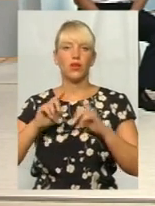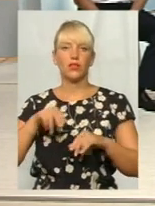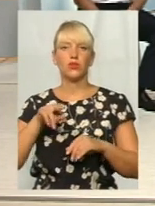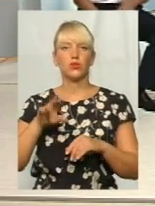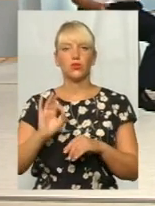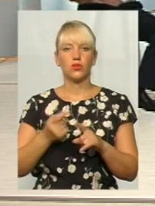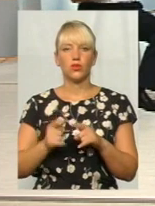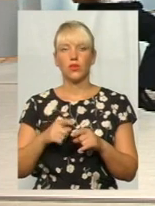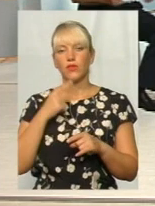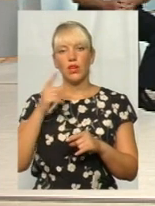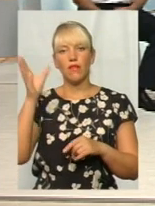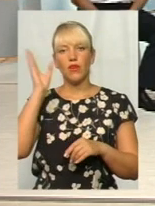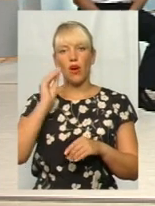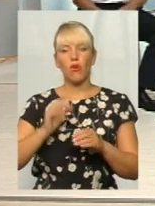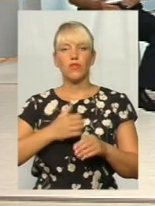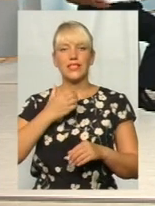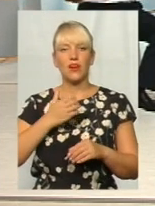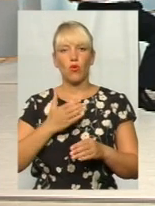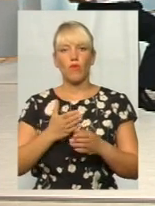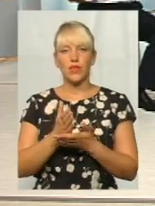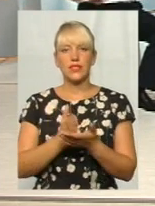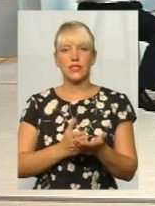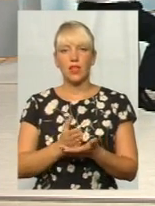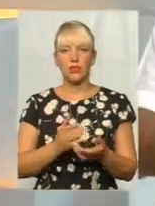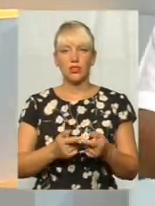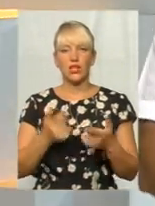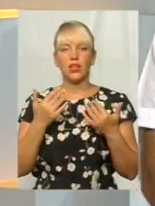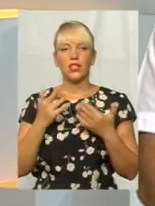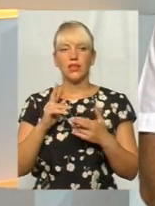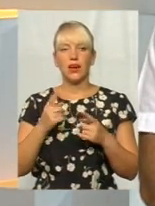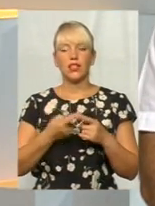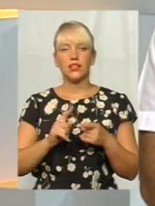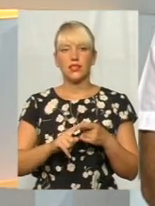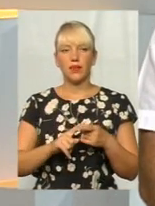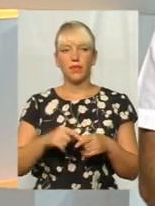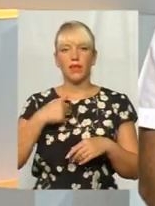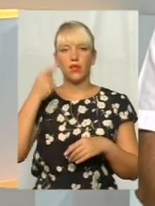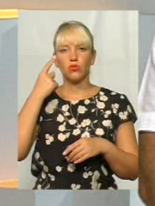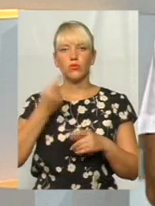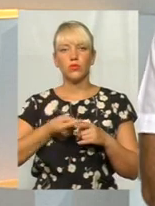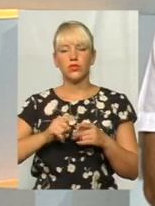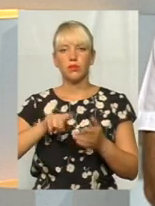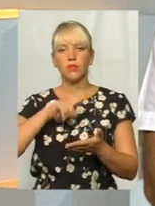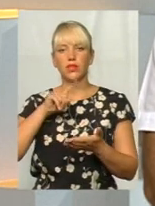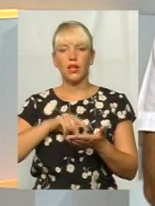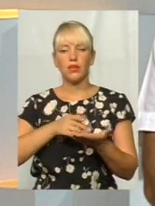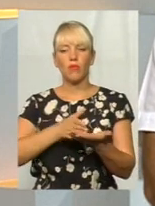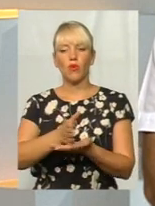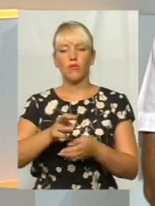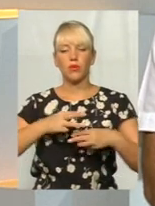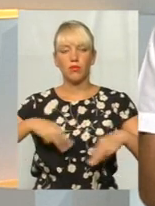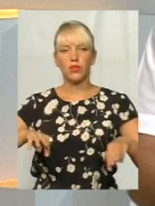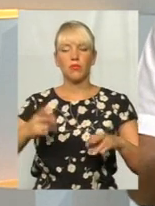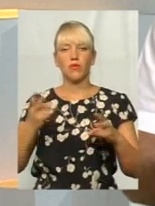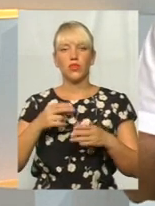скажімо, і врахування страхового стажу. Тому що, як це? Я думаю, що ці питання профільне міністерство має до